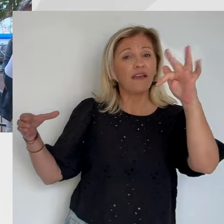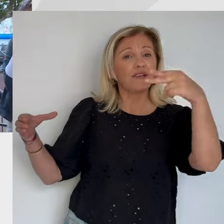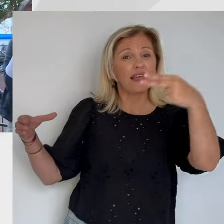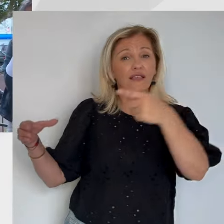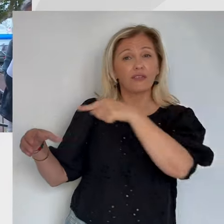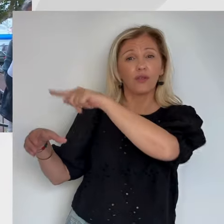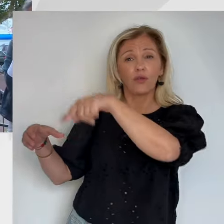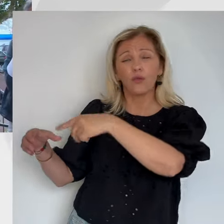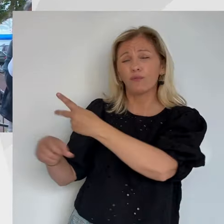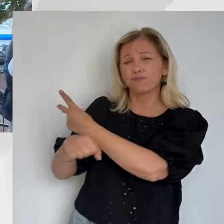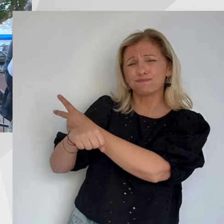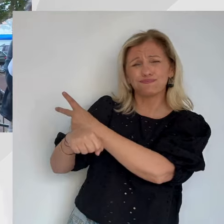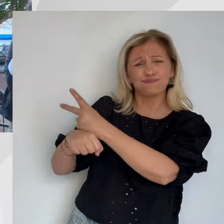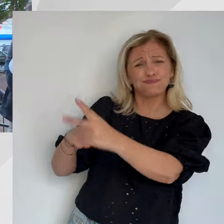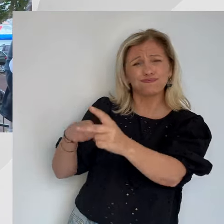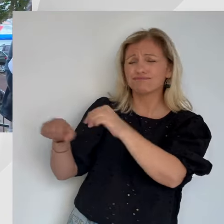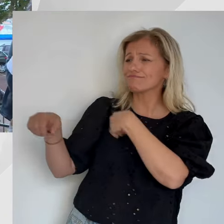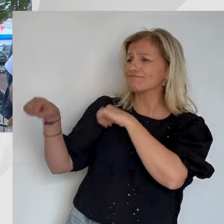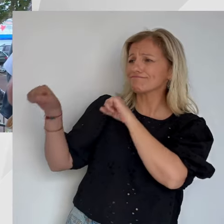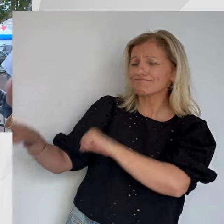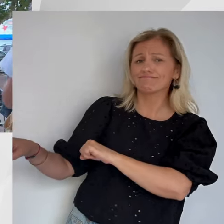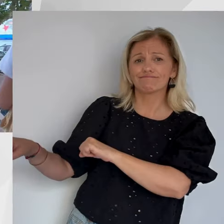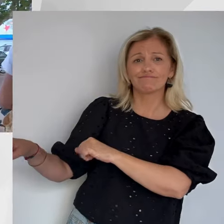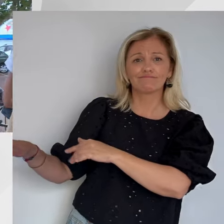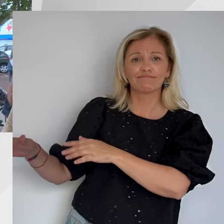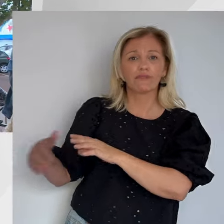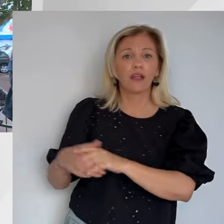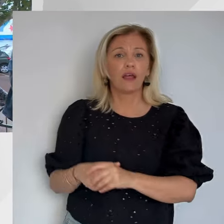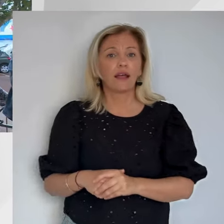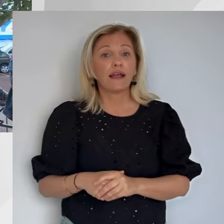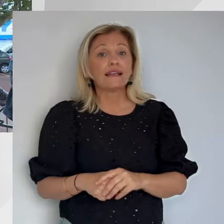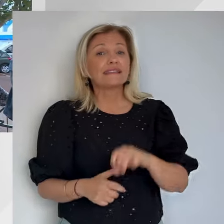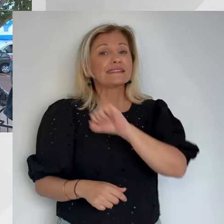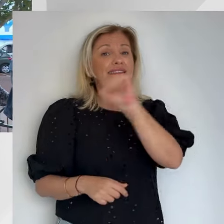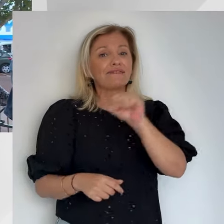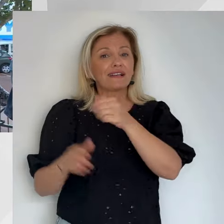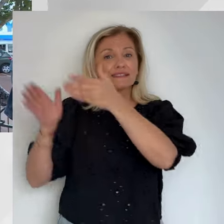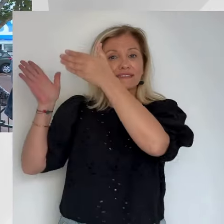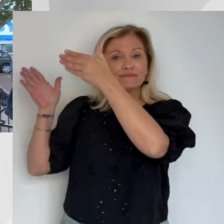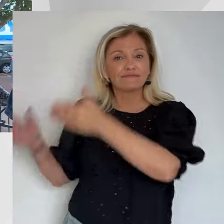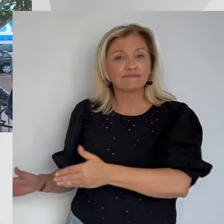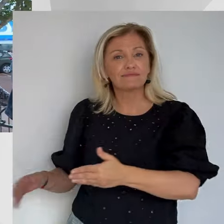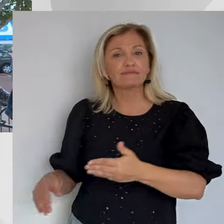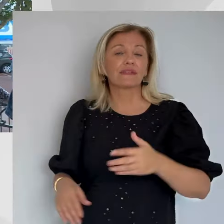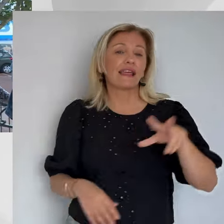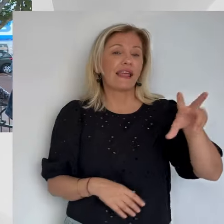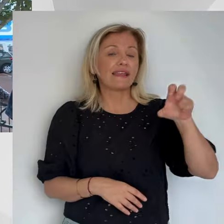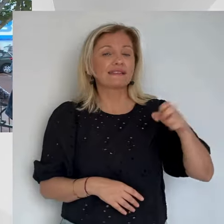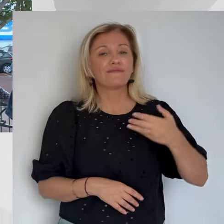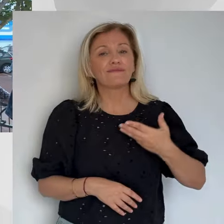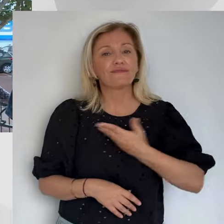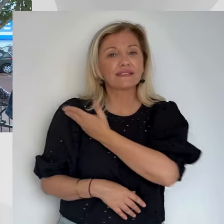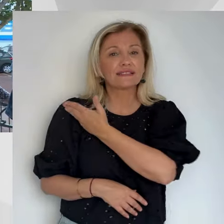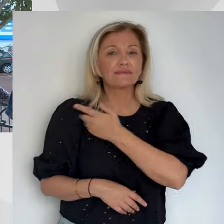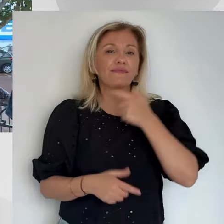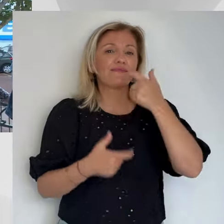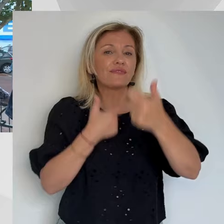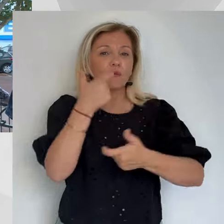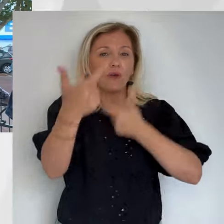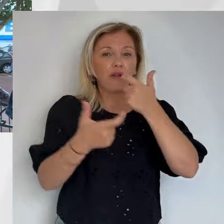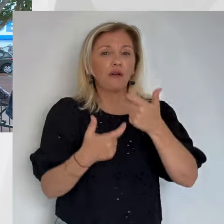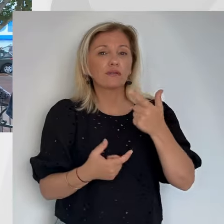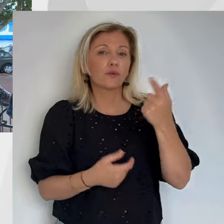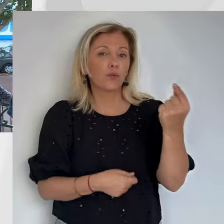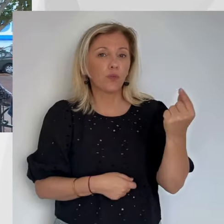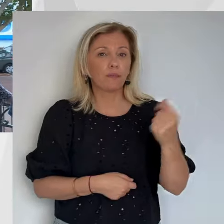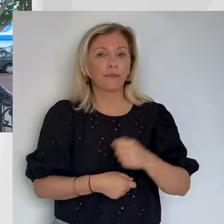à voter pour un candidat. Nous appelons simplement à faire barrage au Front national qui représente aujourd'hui